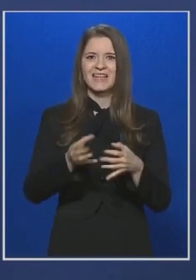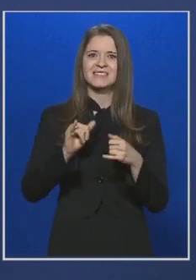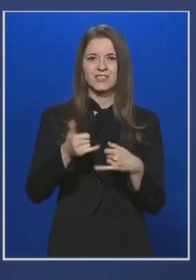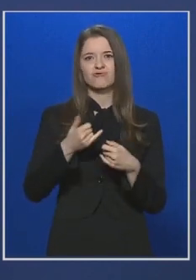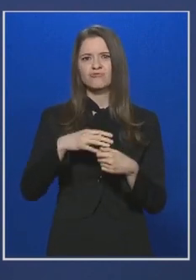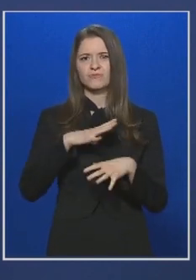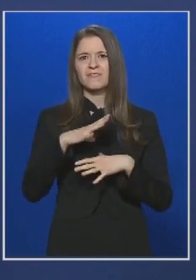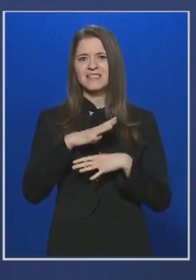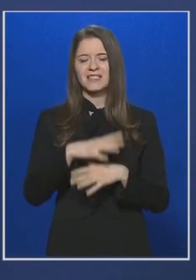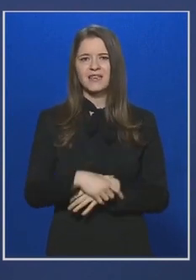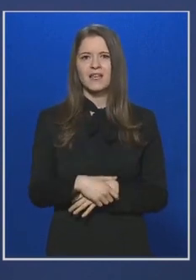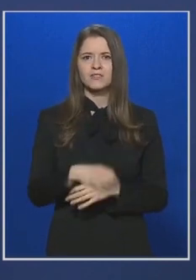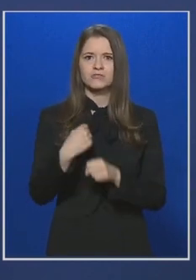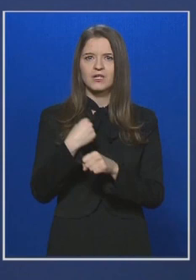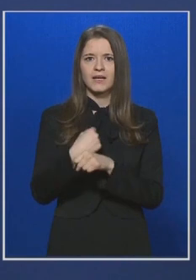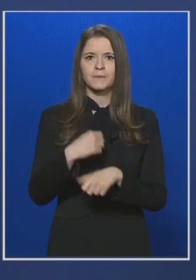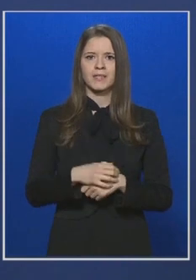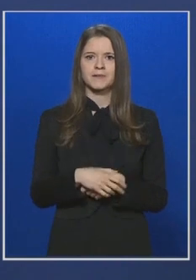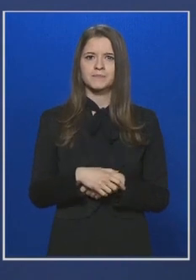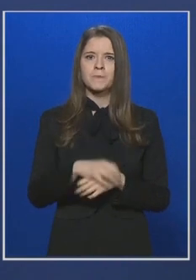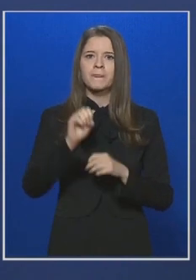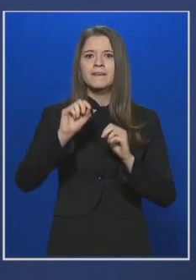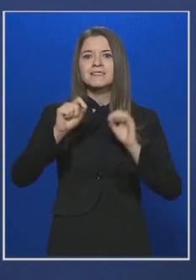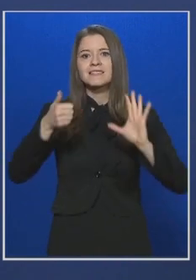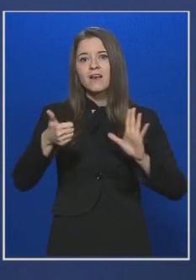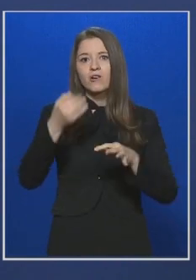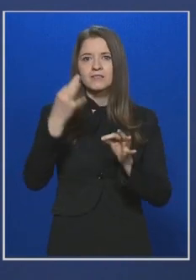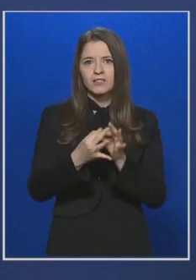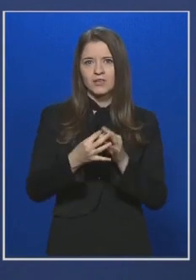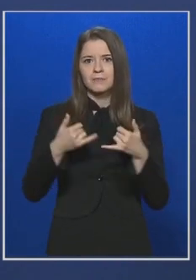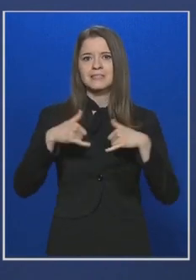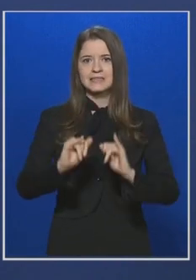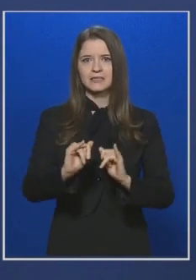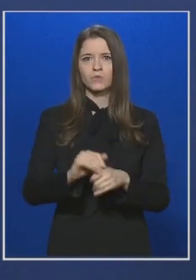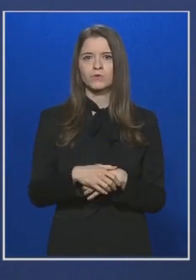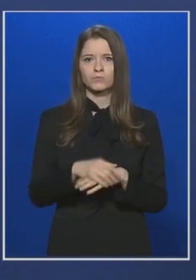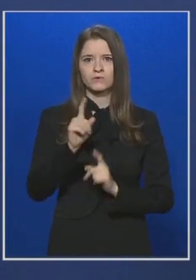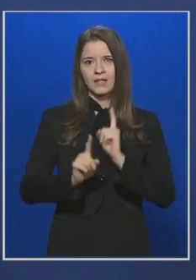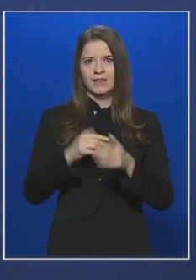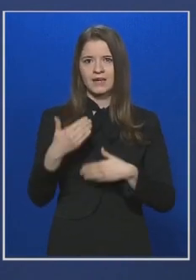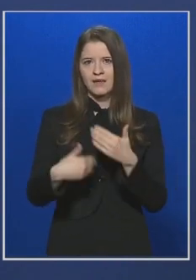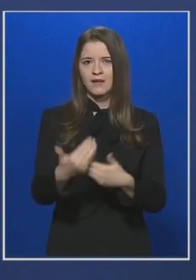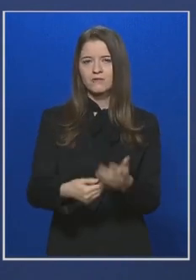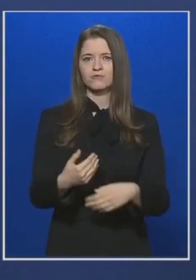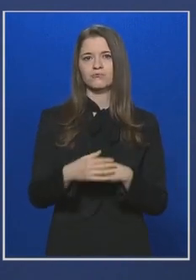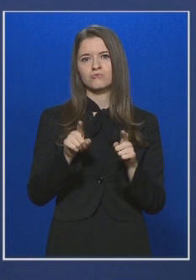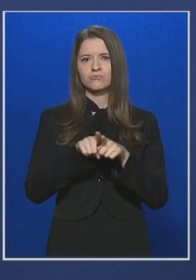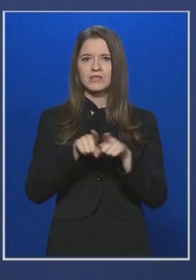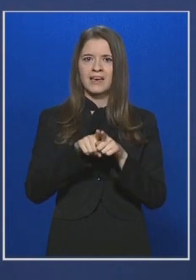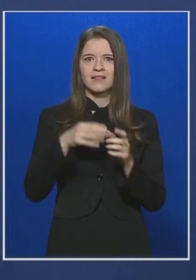veszélyes cselekmény. 16 esetben indítottunk már eljárást ilyen